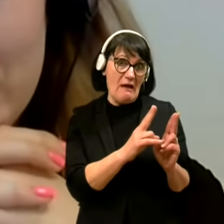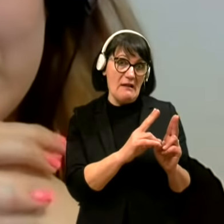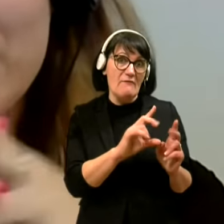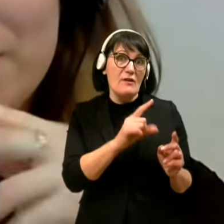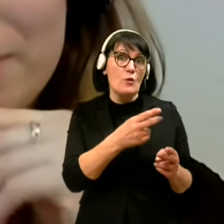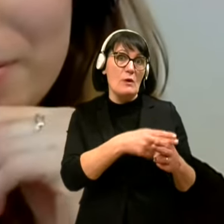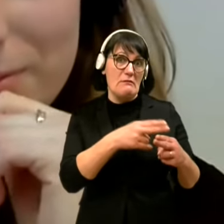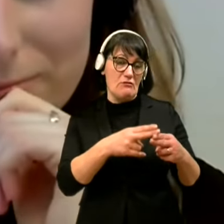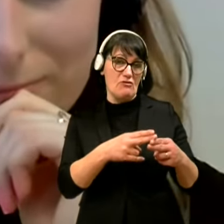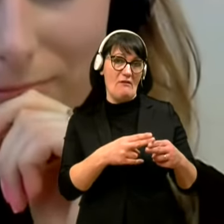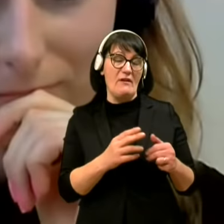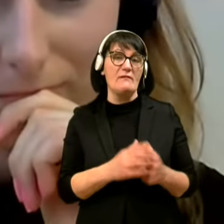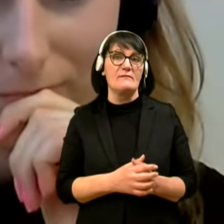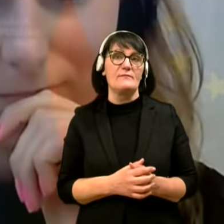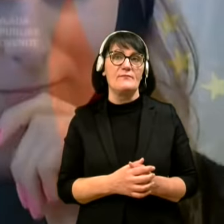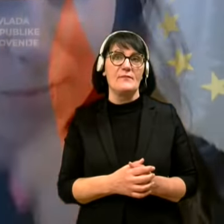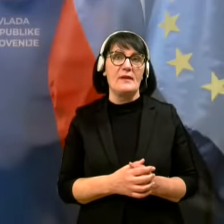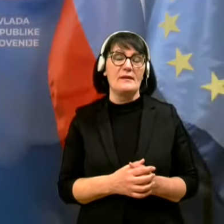tujini?